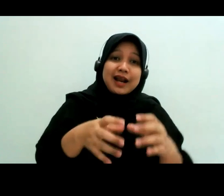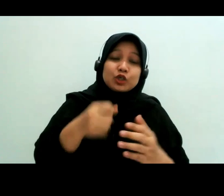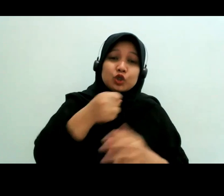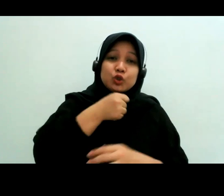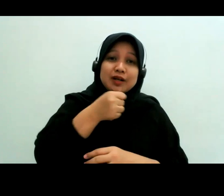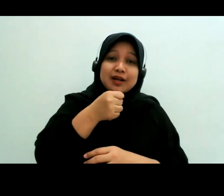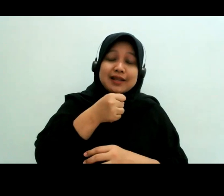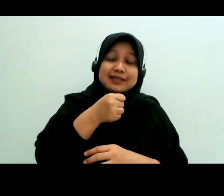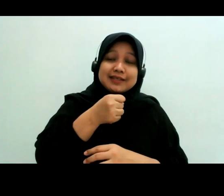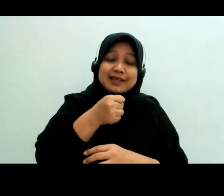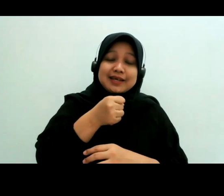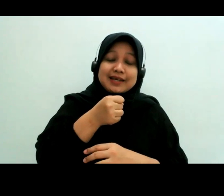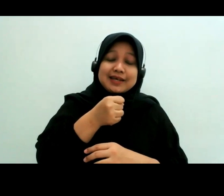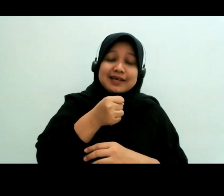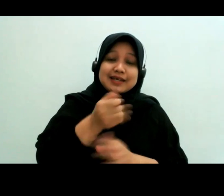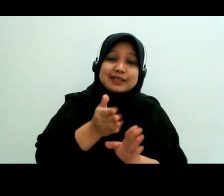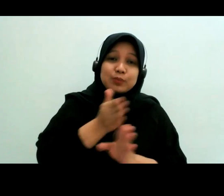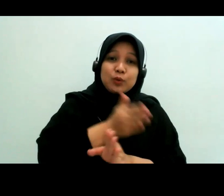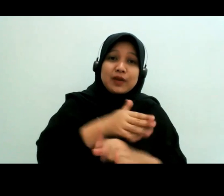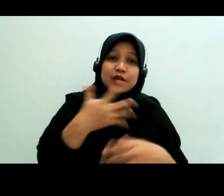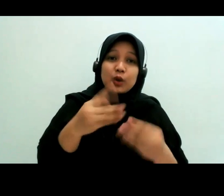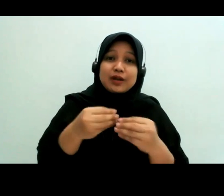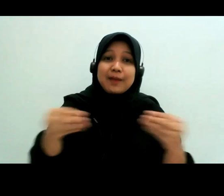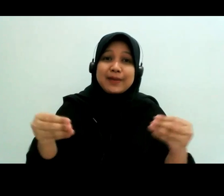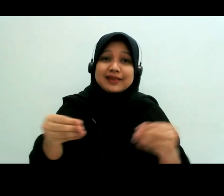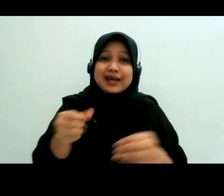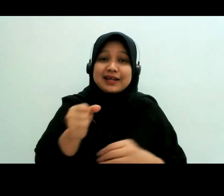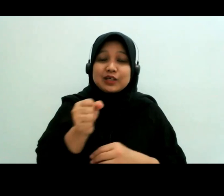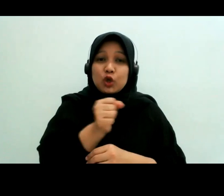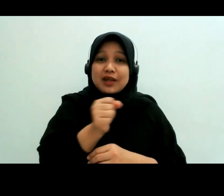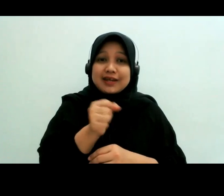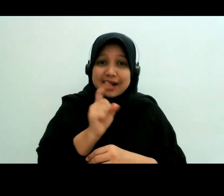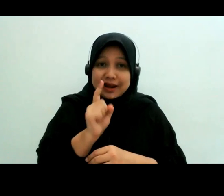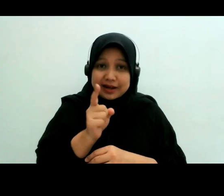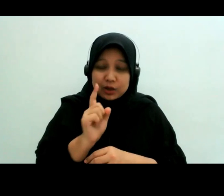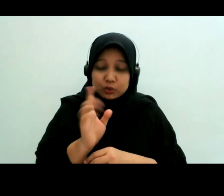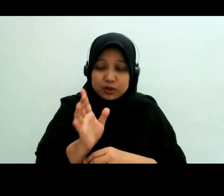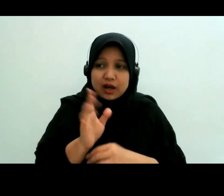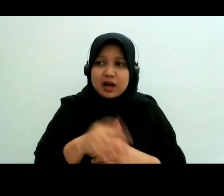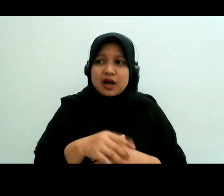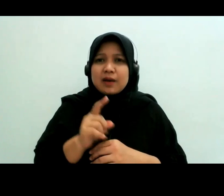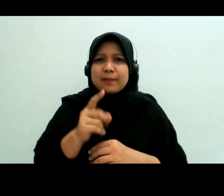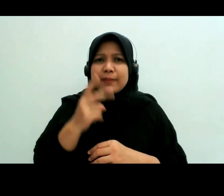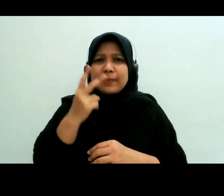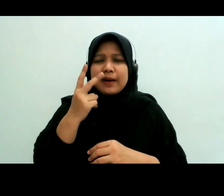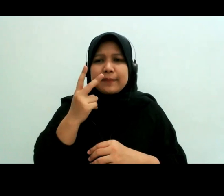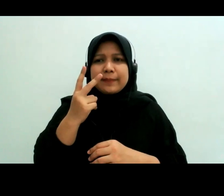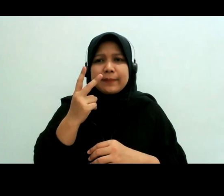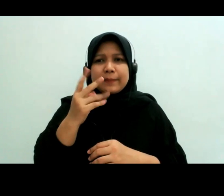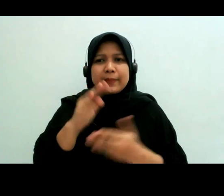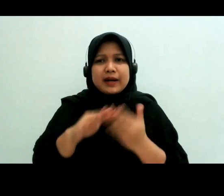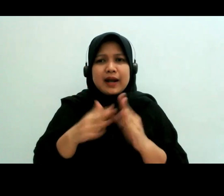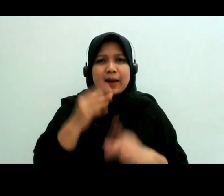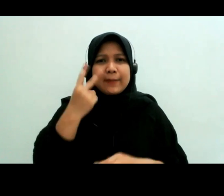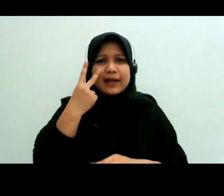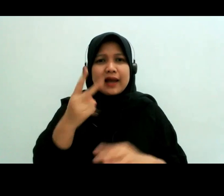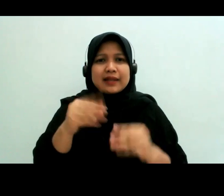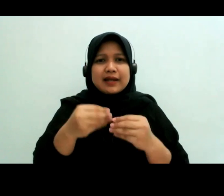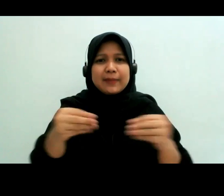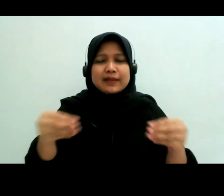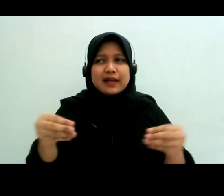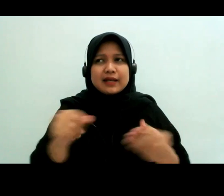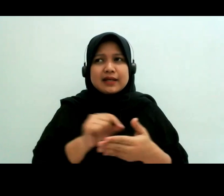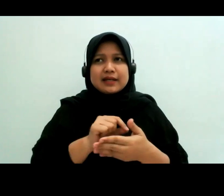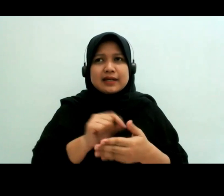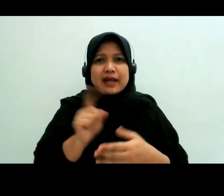yang ada di solider karena sempat saya intip juga misalnya ada bahan dari mas Sarli ya